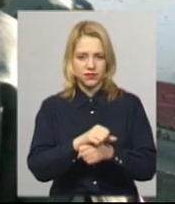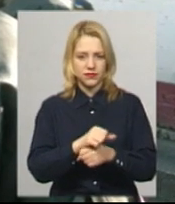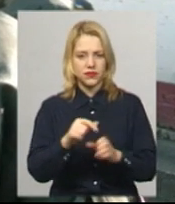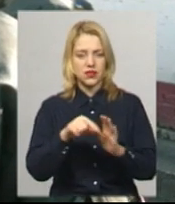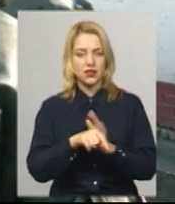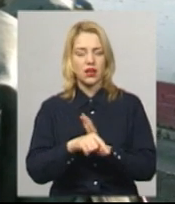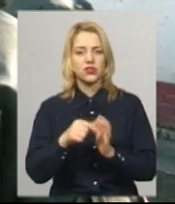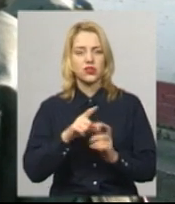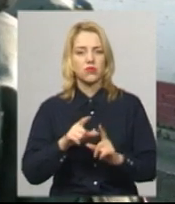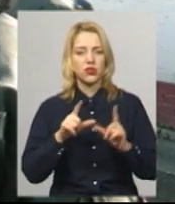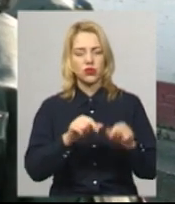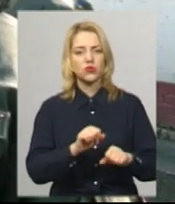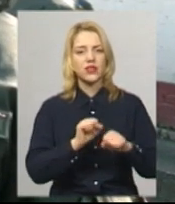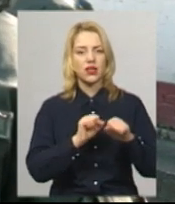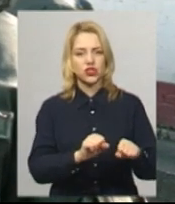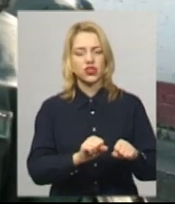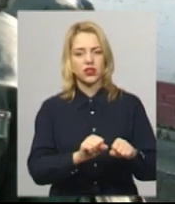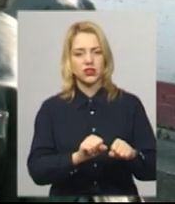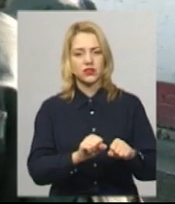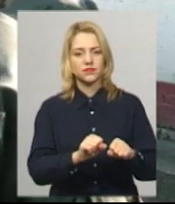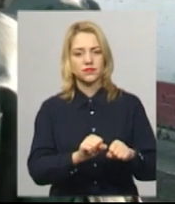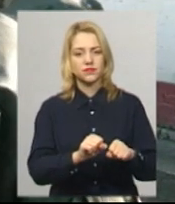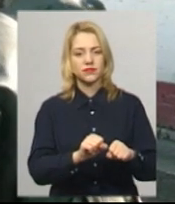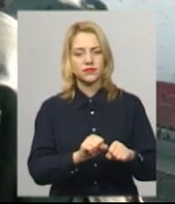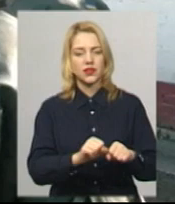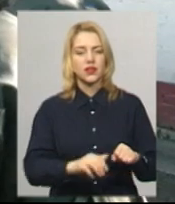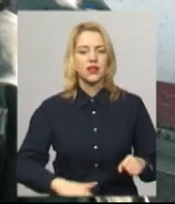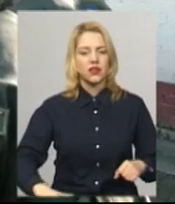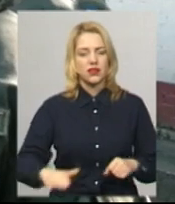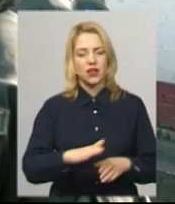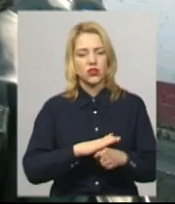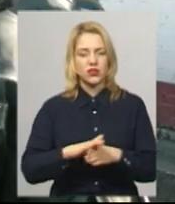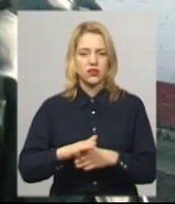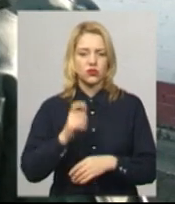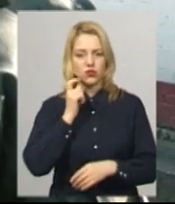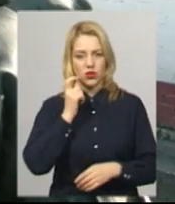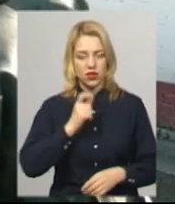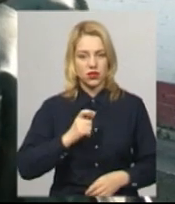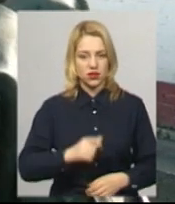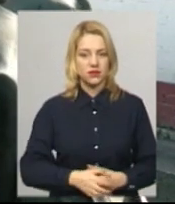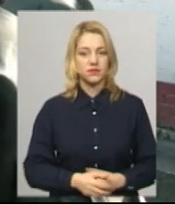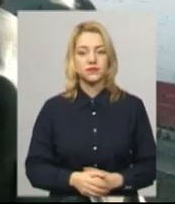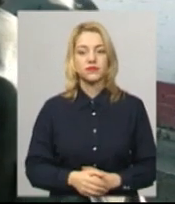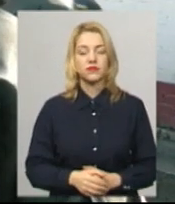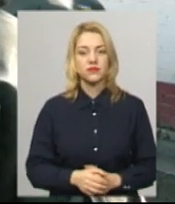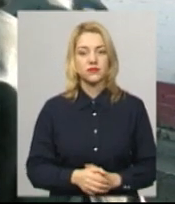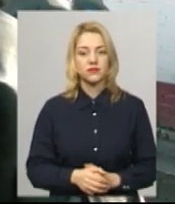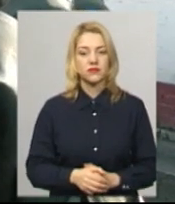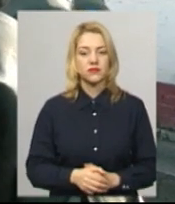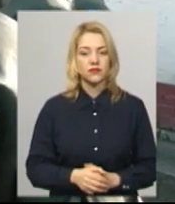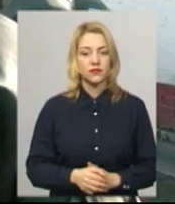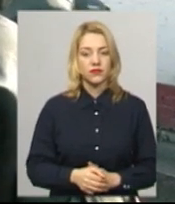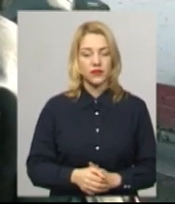і поїду захищати територіальну цілостість України. Ну, як